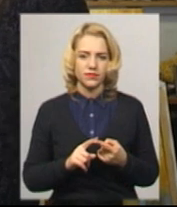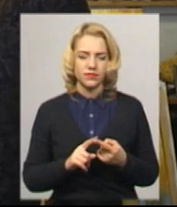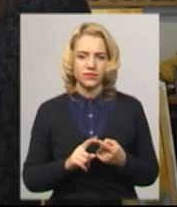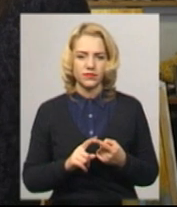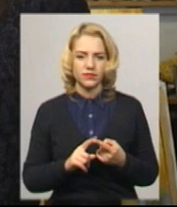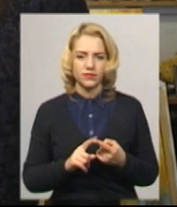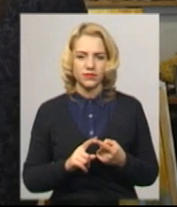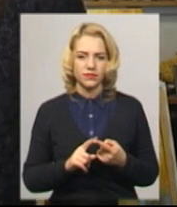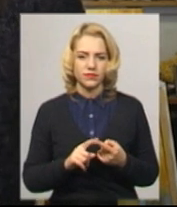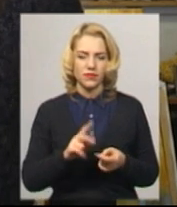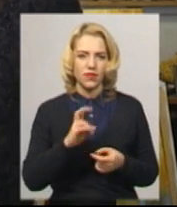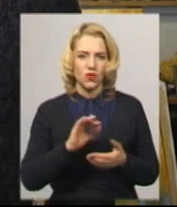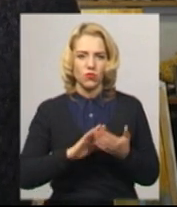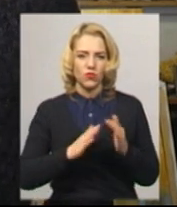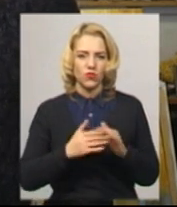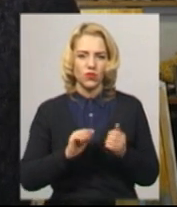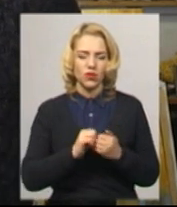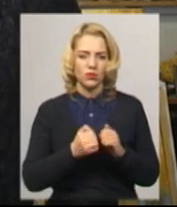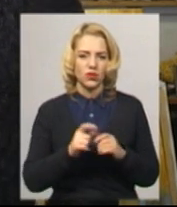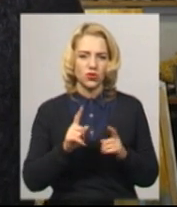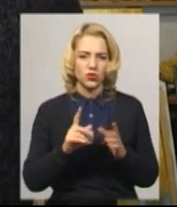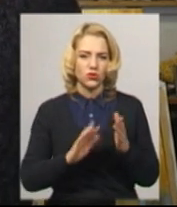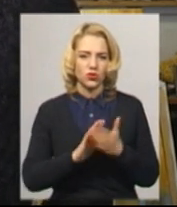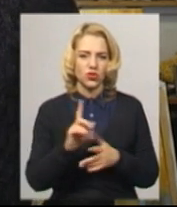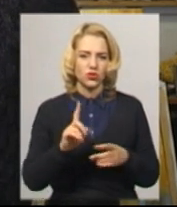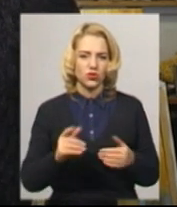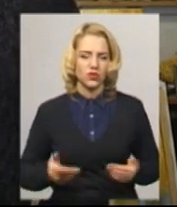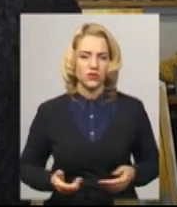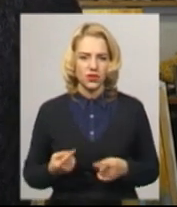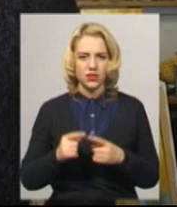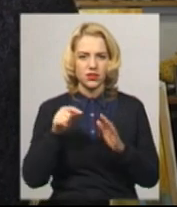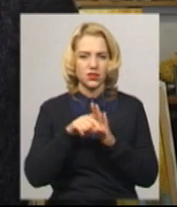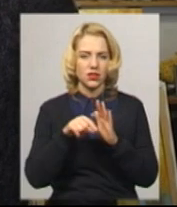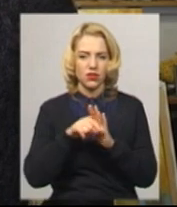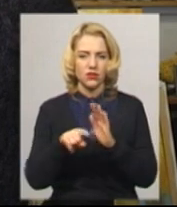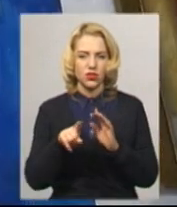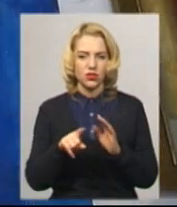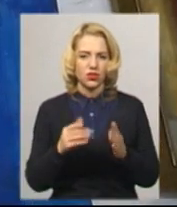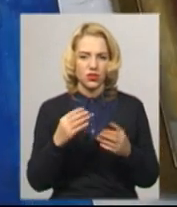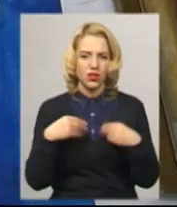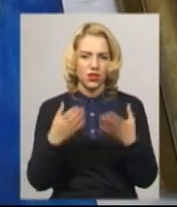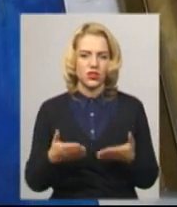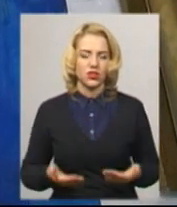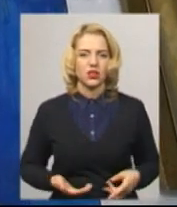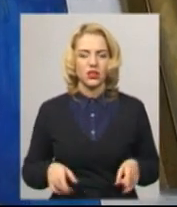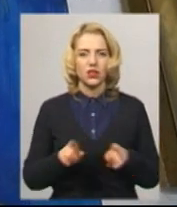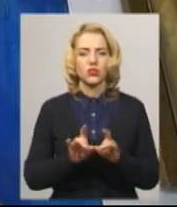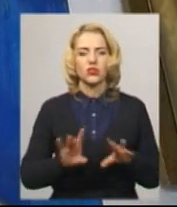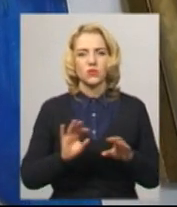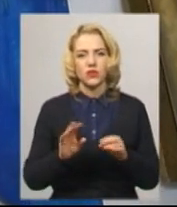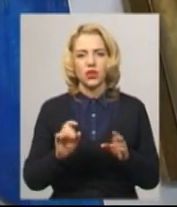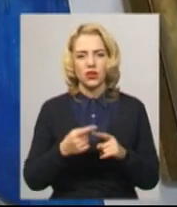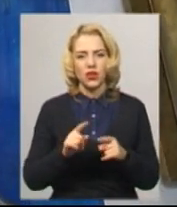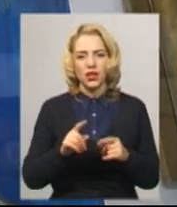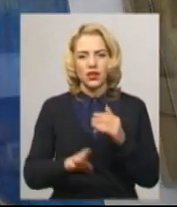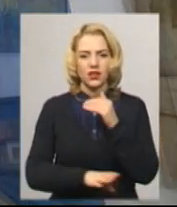умовному камінні, на якому росте, що живе, тобто змертву, те, що дає життя. Так розповідає про сюжет полотна